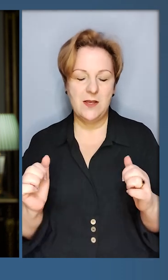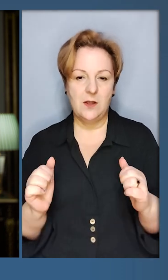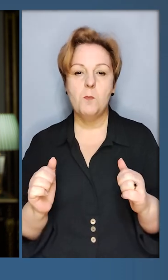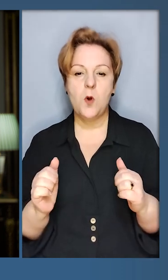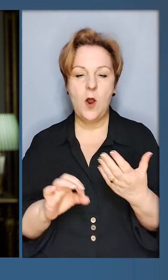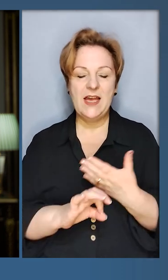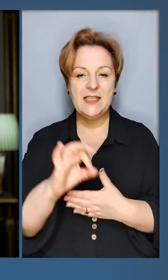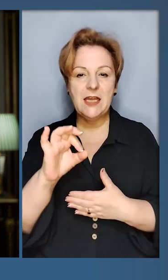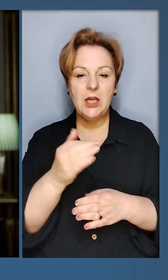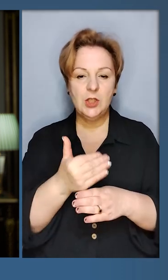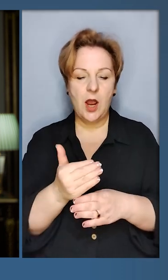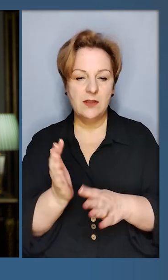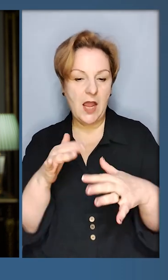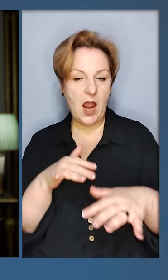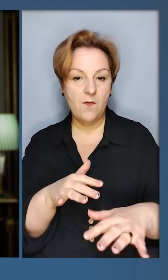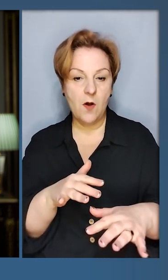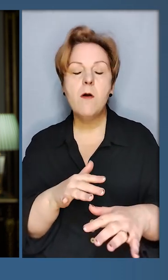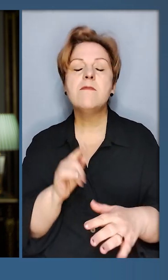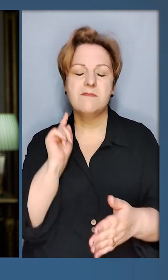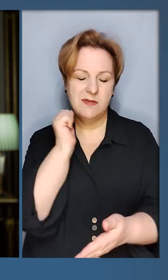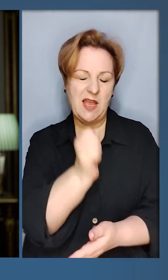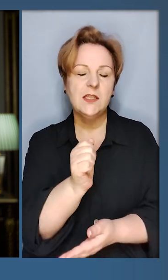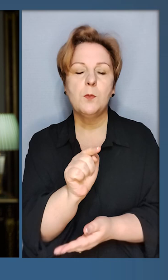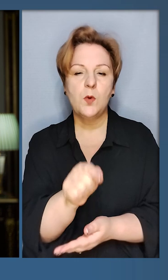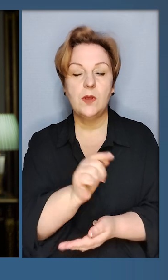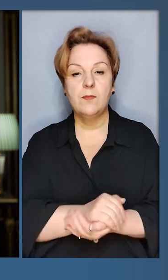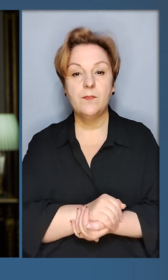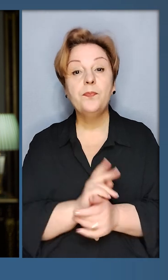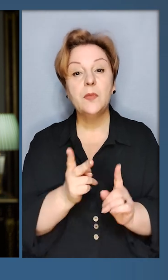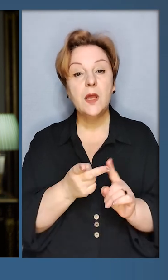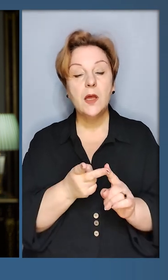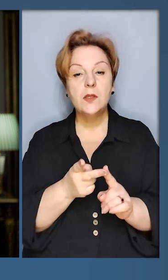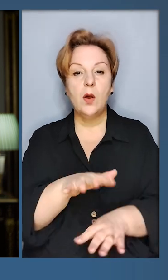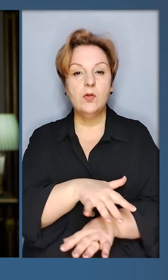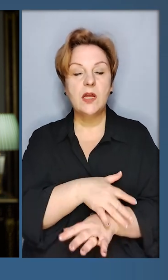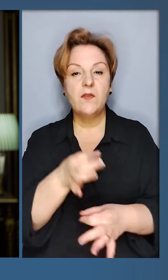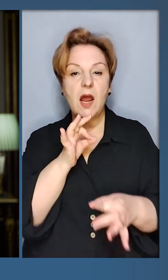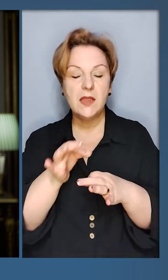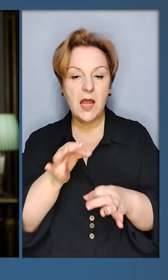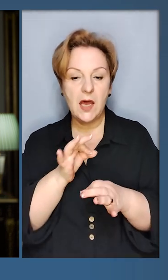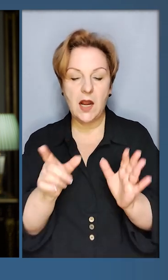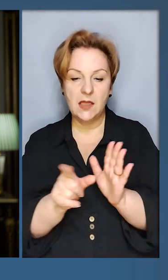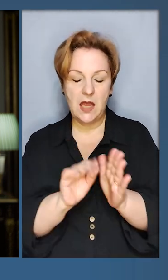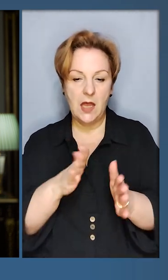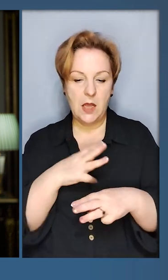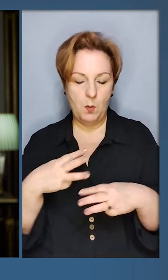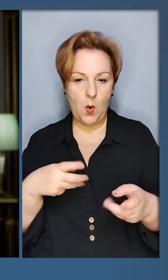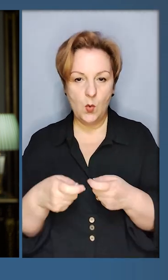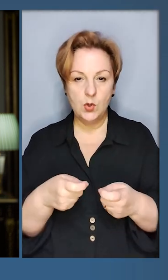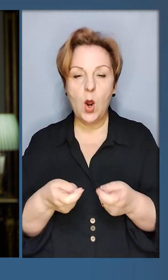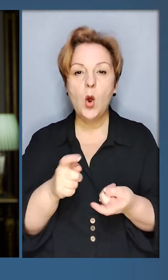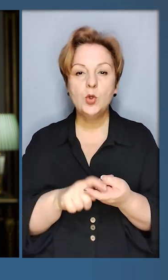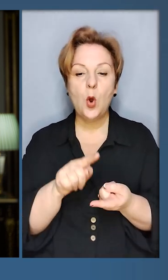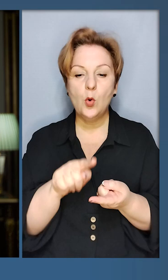в східну частину акваторій. Дістанемо і там. Друге. Тривала нарада з нашими урядовцями